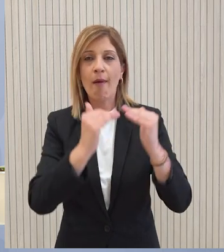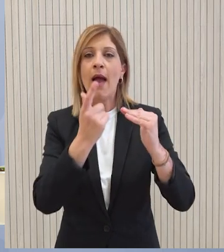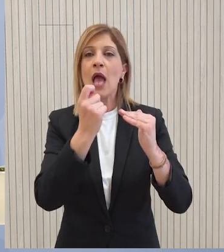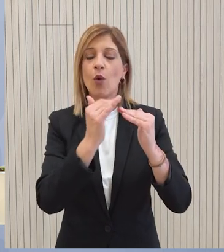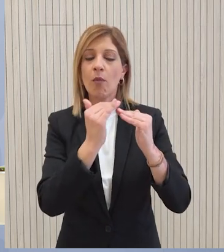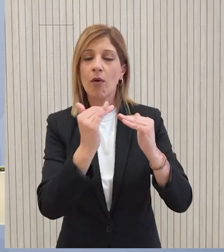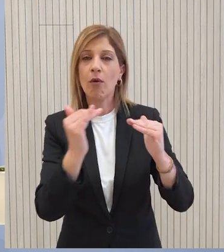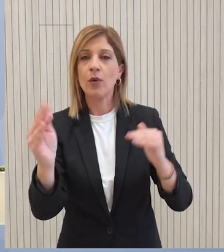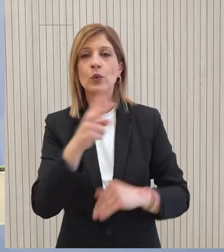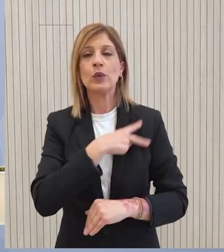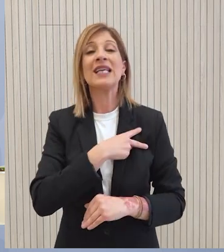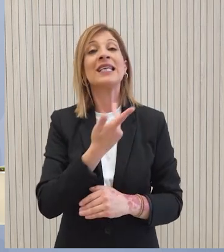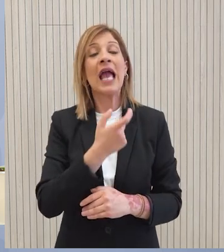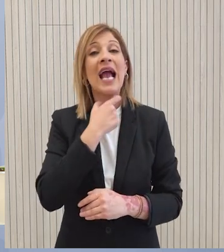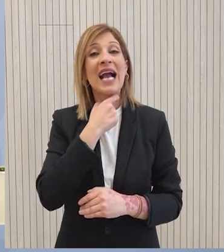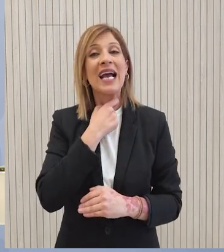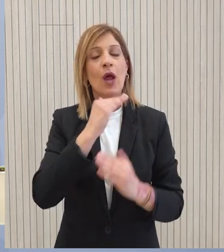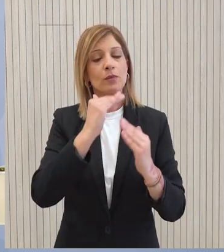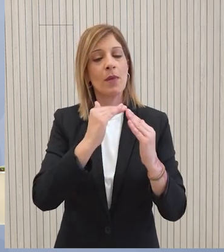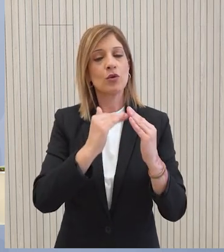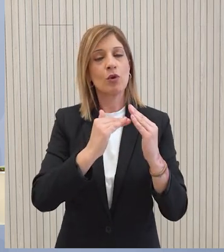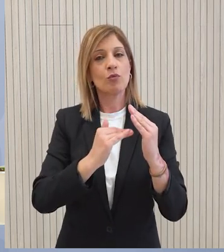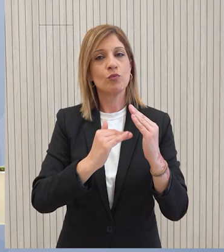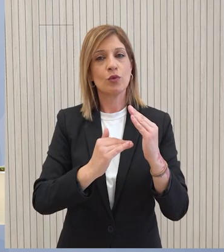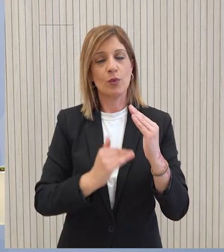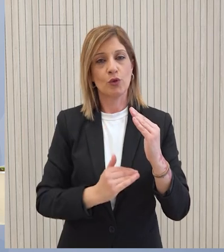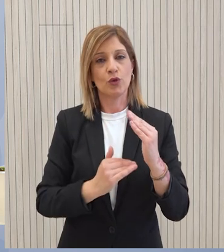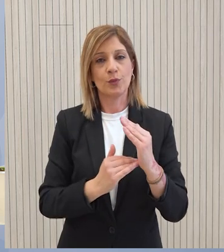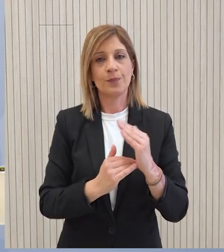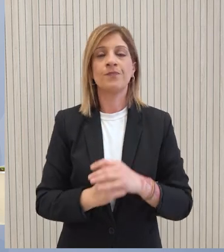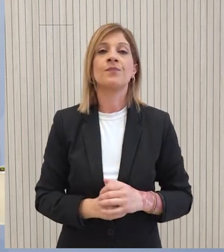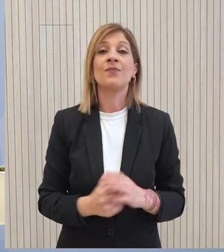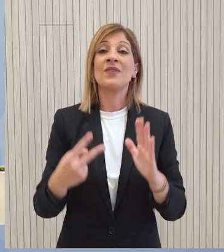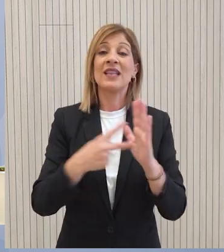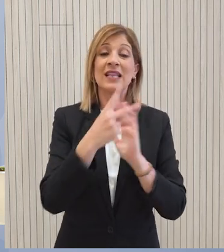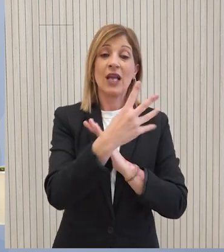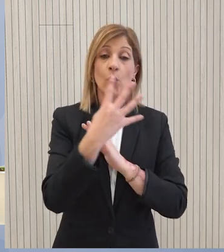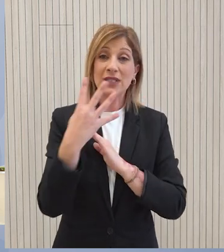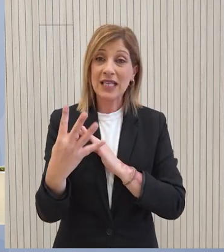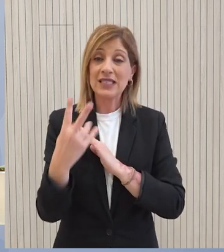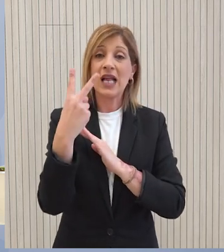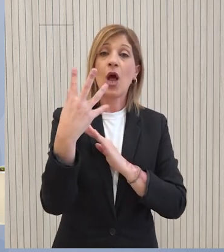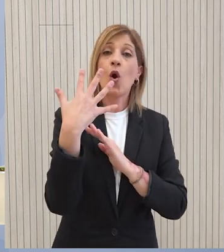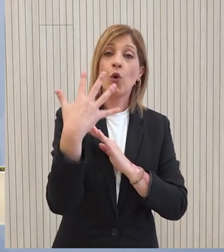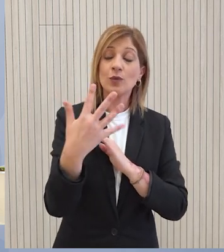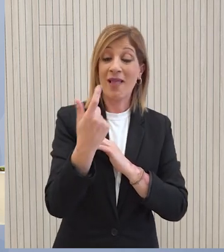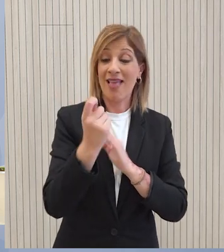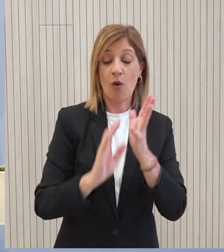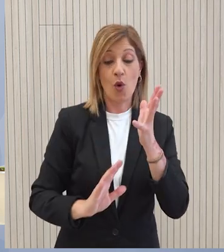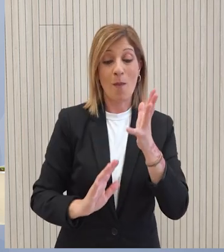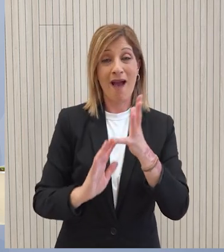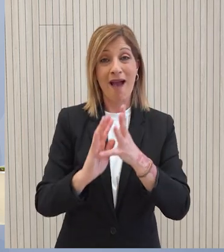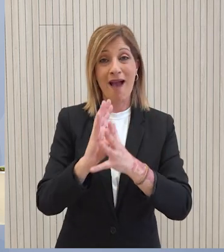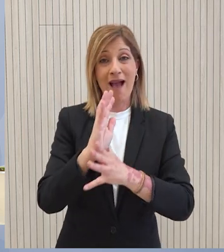ασματικό, με το δημόσιο χρέος να μειώνεται με γοργούς ρυθμούς. Για τα έτη 2024 και 2025, η οικονομική ανάπτυξη